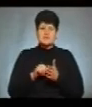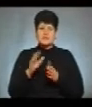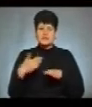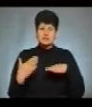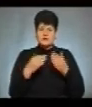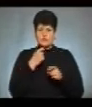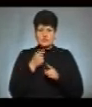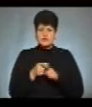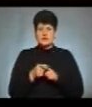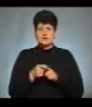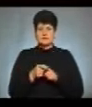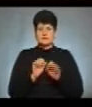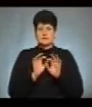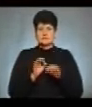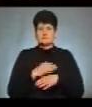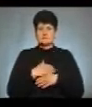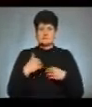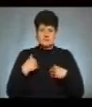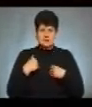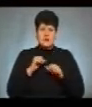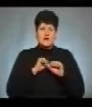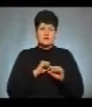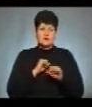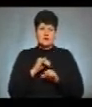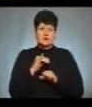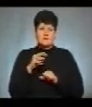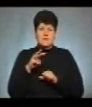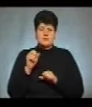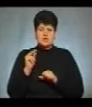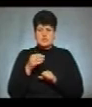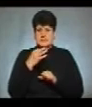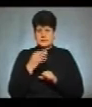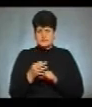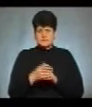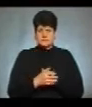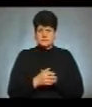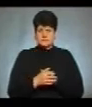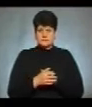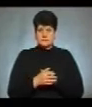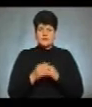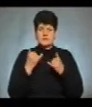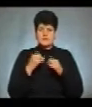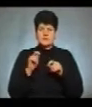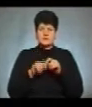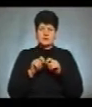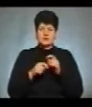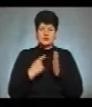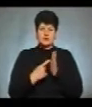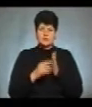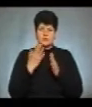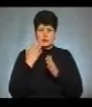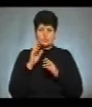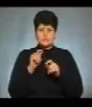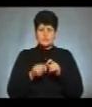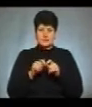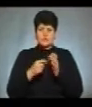відповідача від коментарів відмовились. Адвокат позивачки Юлія Мамчак Валерій Муш сказав. «На стадії дослідження доказів, коли ми будемо досліджувати